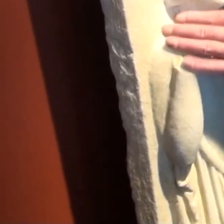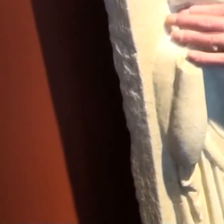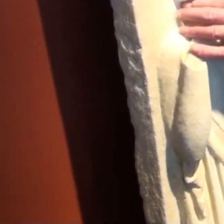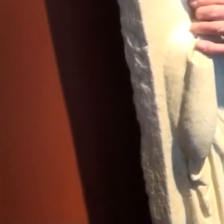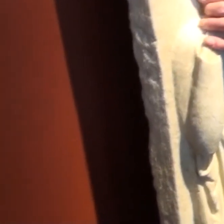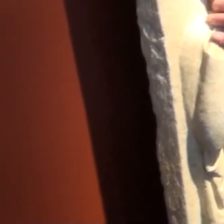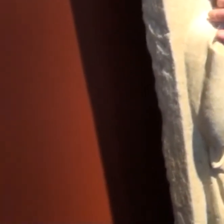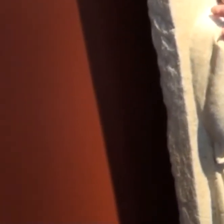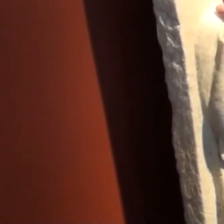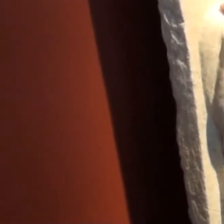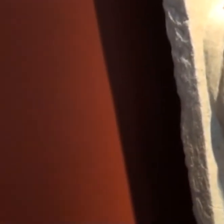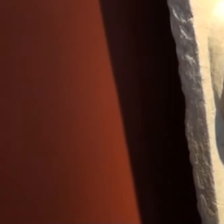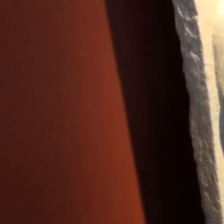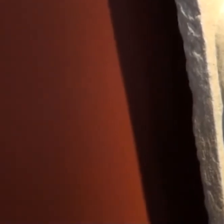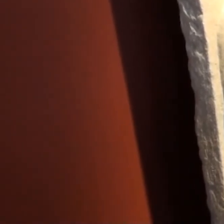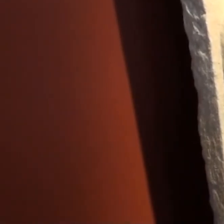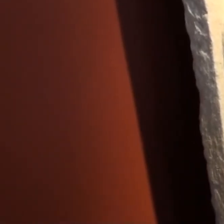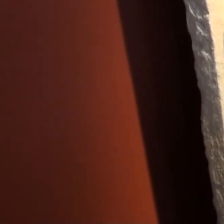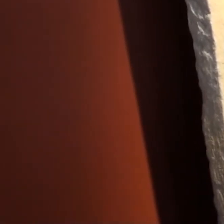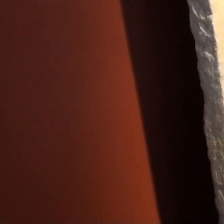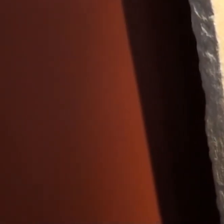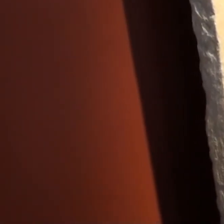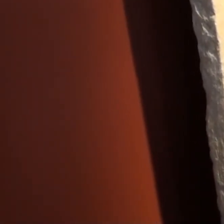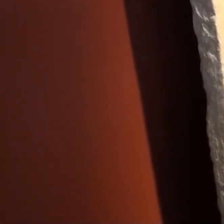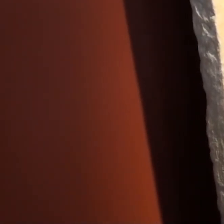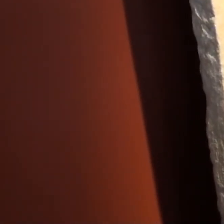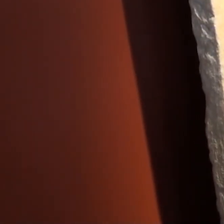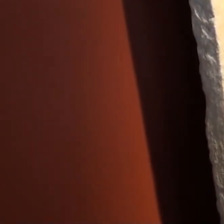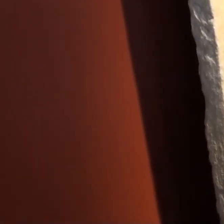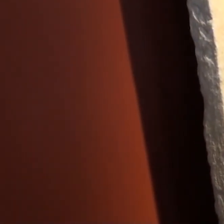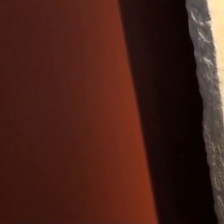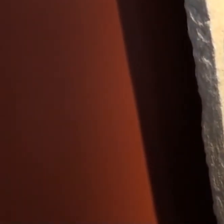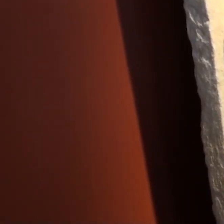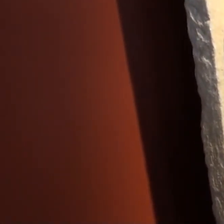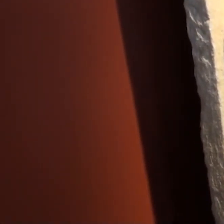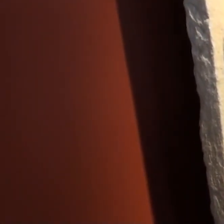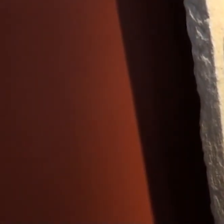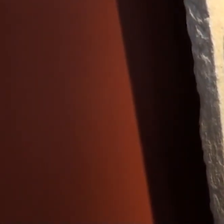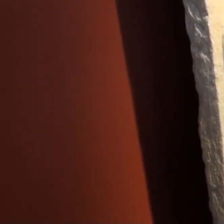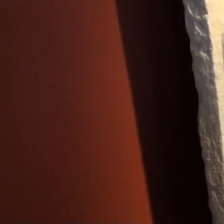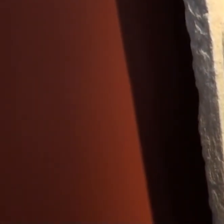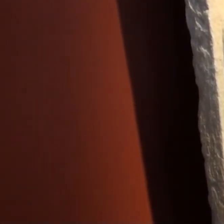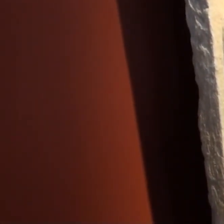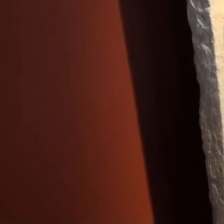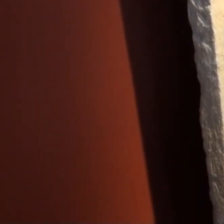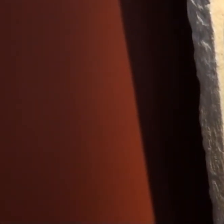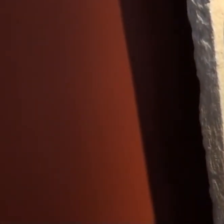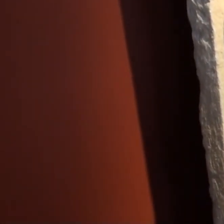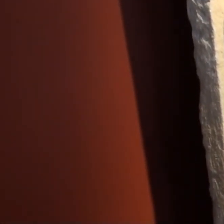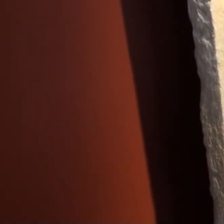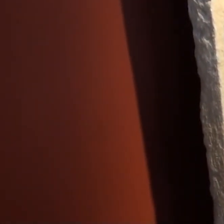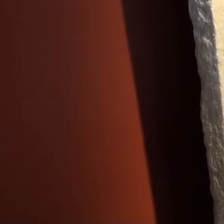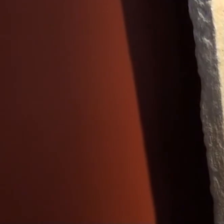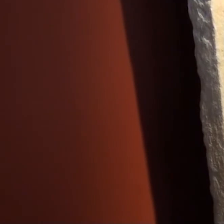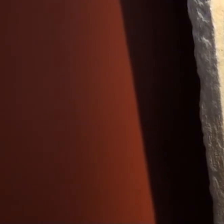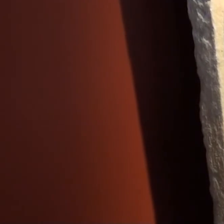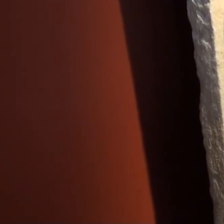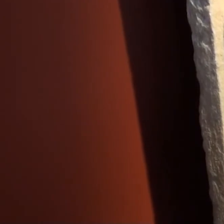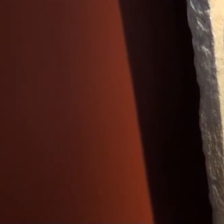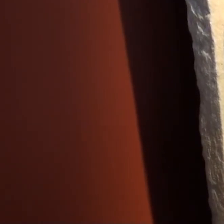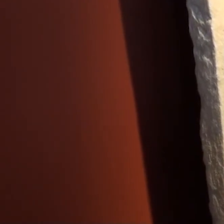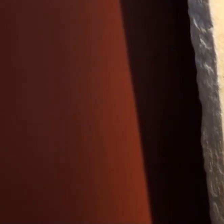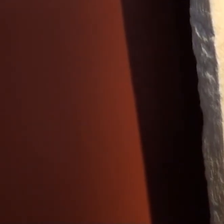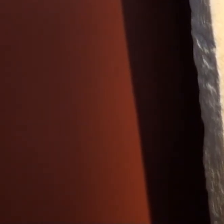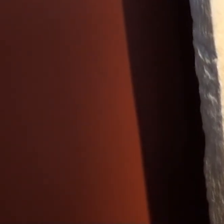σώματος είναι κοντύτερη από τον άντρα δηλαδή το